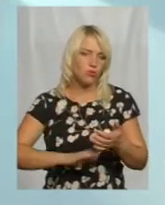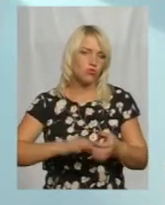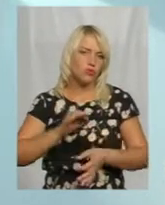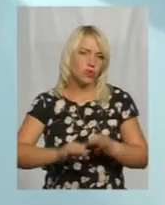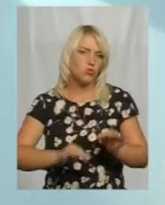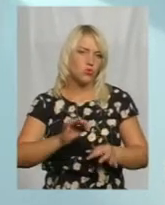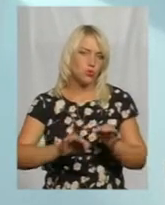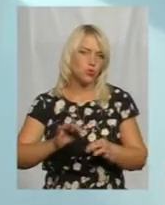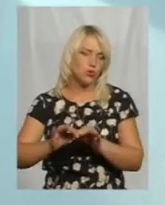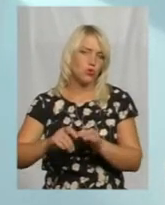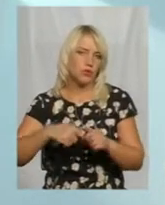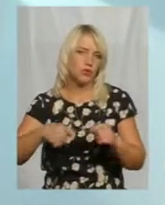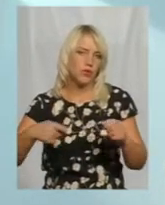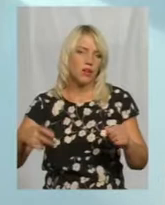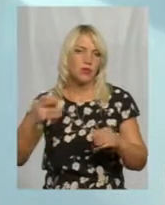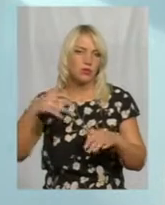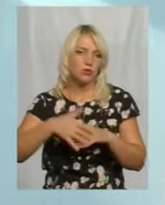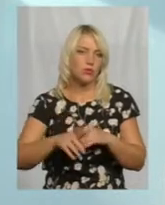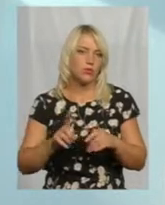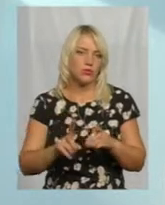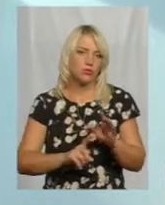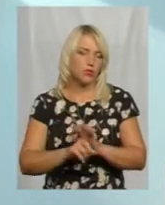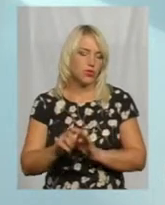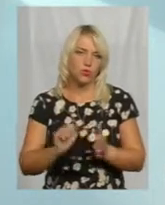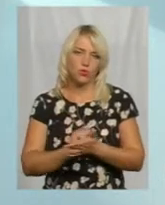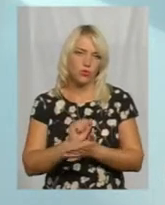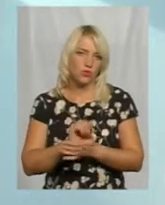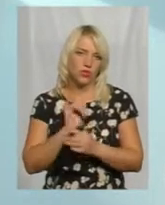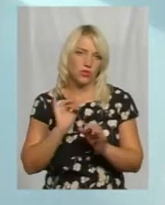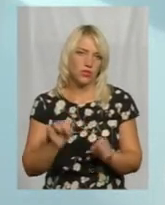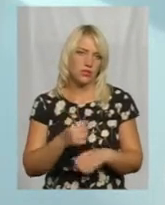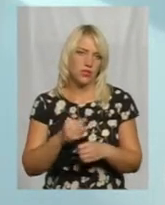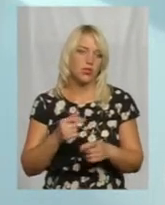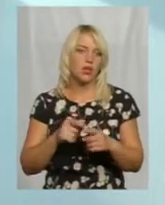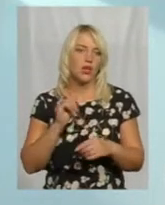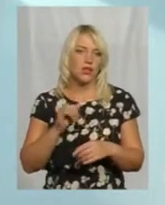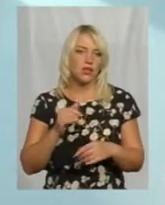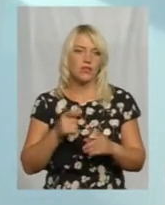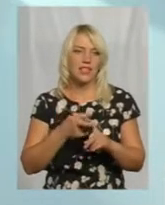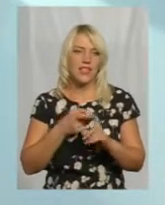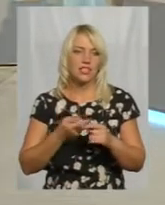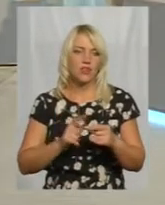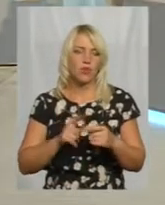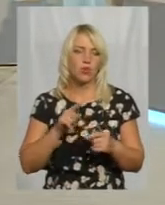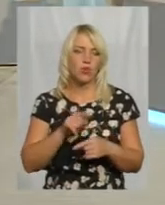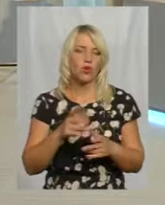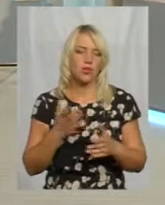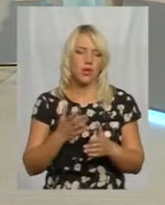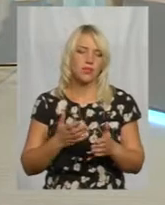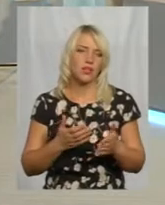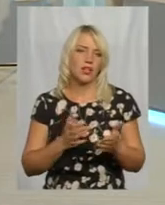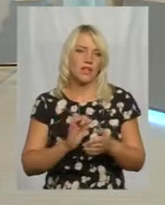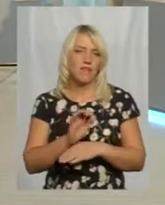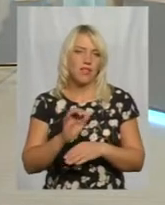підручниками і судові рішення, то, зрозуміло, розпочати їх друкувати не зможуть. Ну, і залежно від того, які видавництво, які взяли зазначені